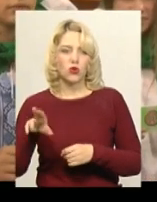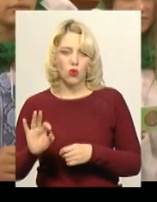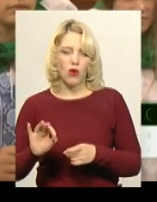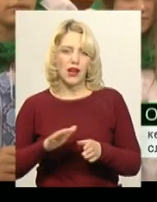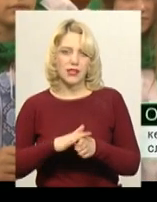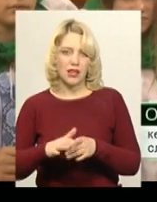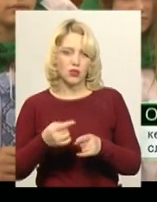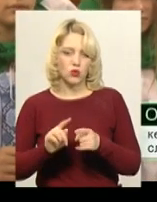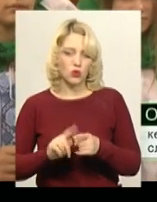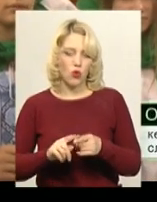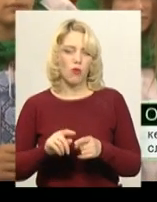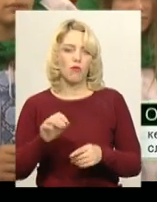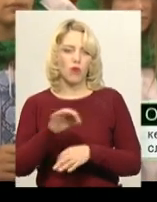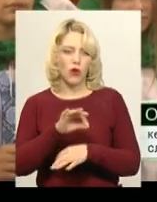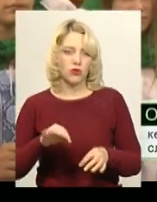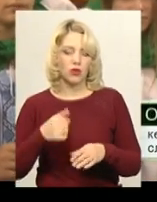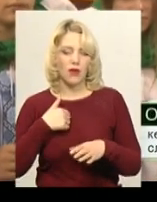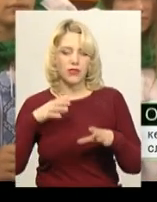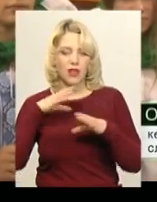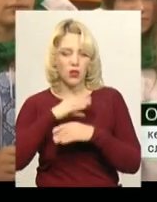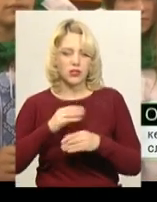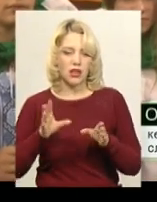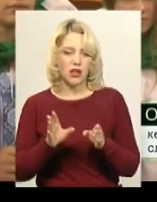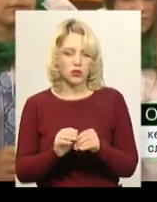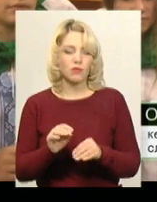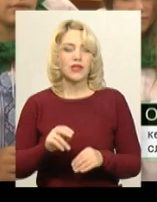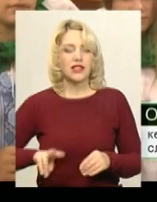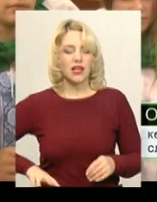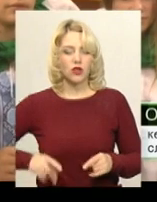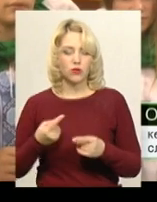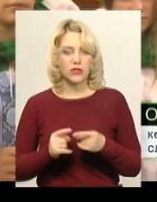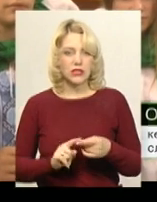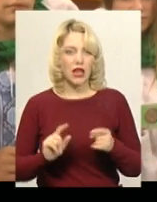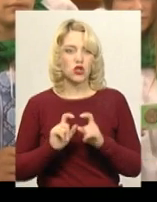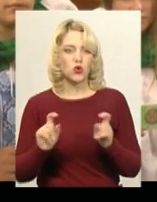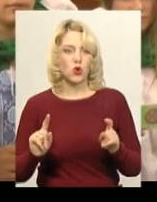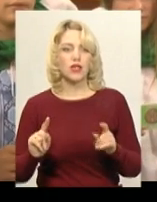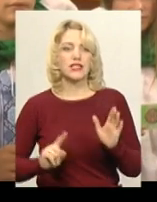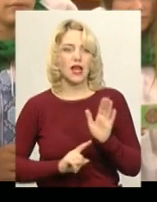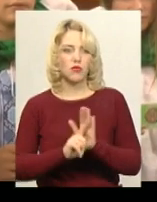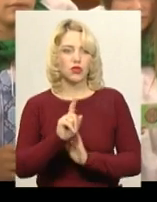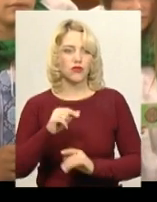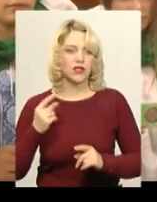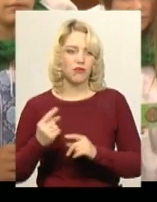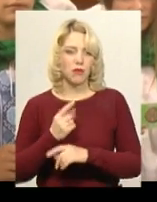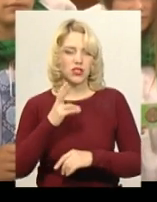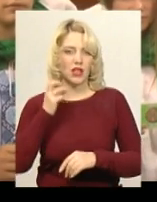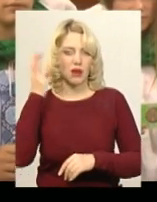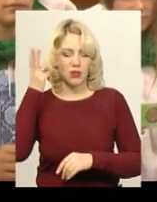вдалося разом з директором цієї школи започаткувати вперше на Хмельниччині